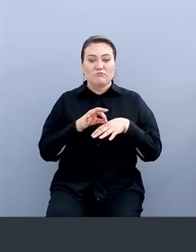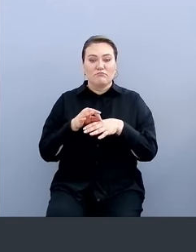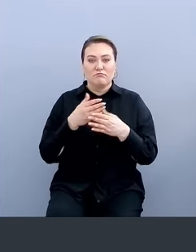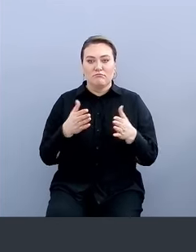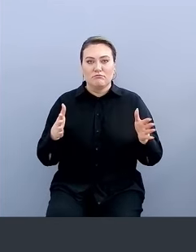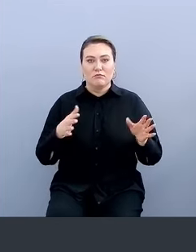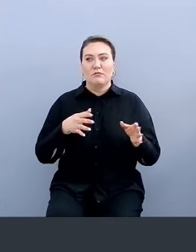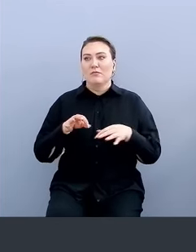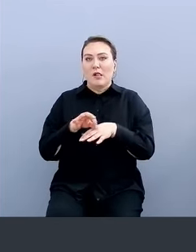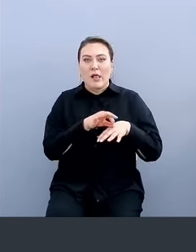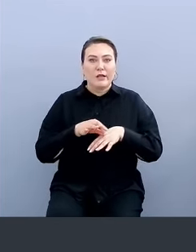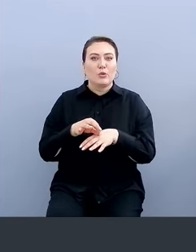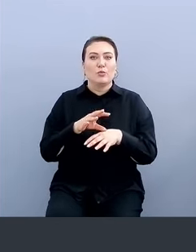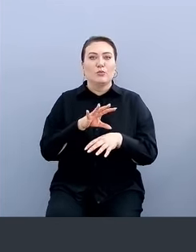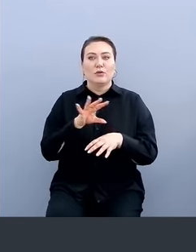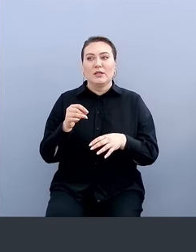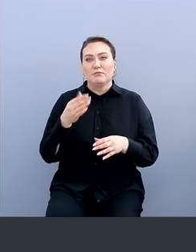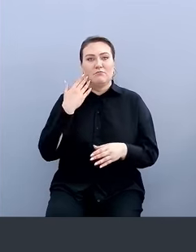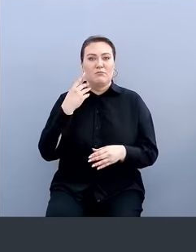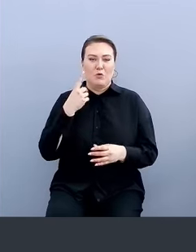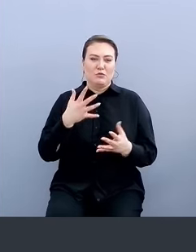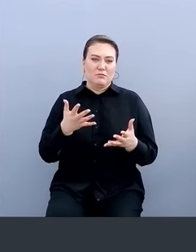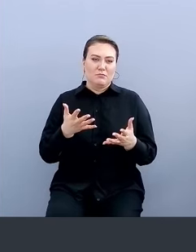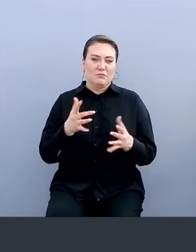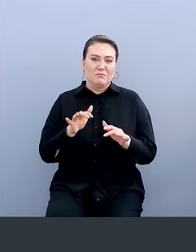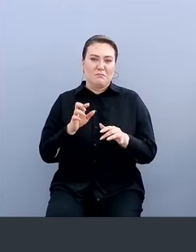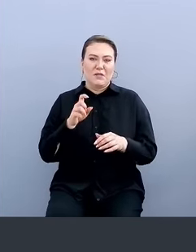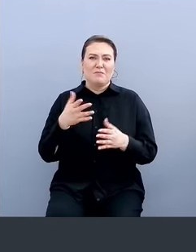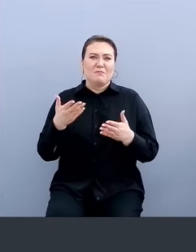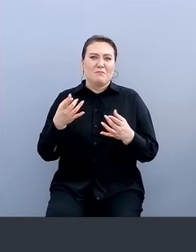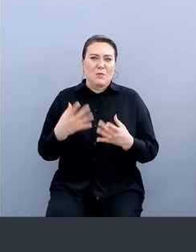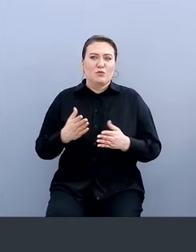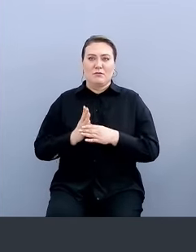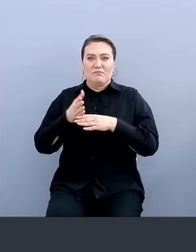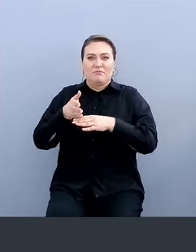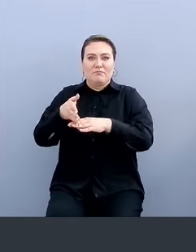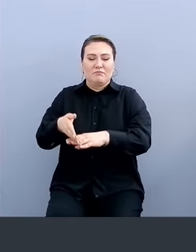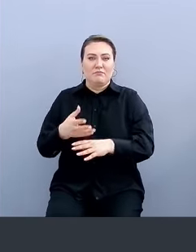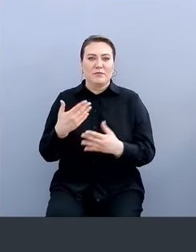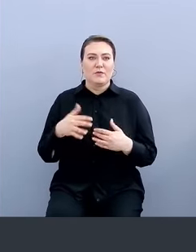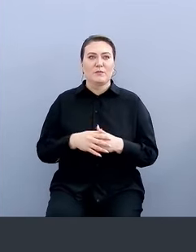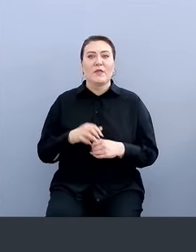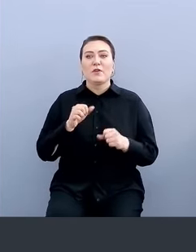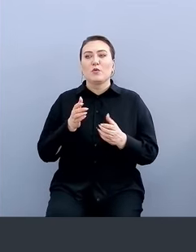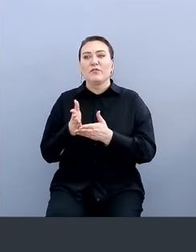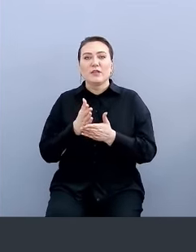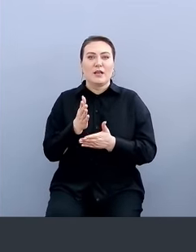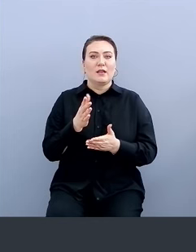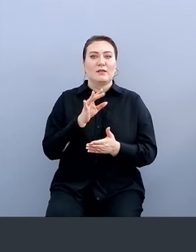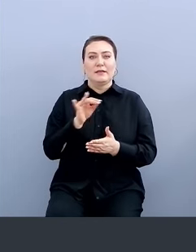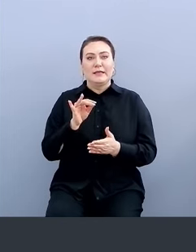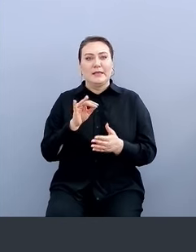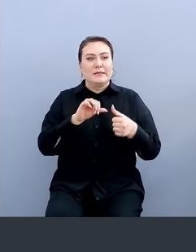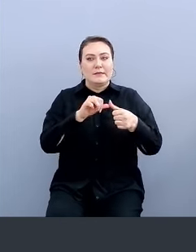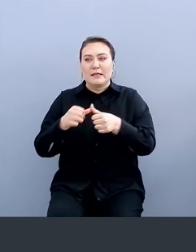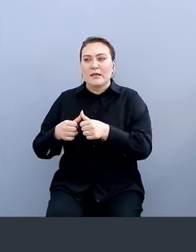читать, можно прямо там простеньким бинарем на go все большинство возможных векторов закрепления и пробива мониторить.